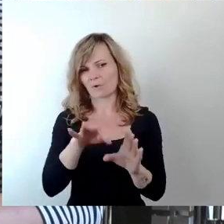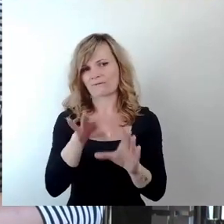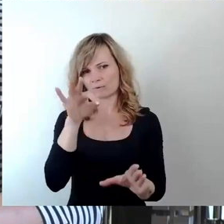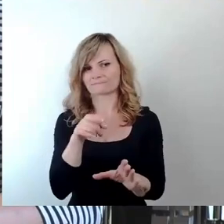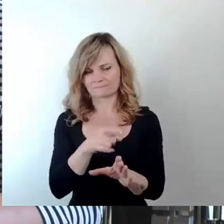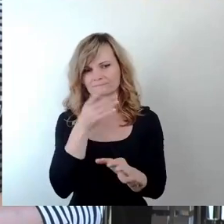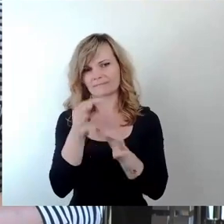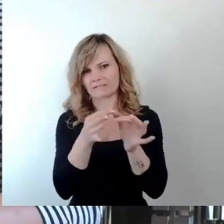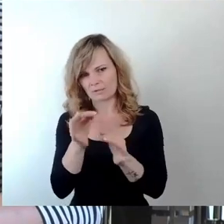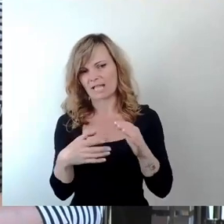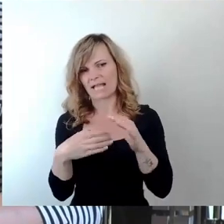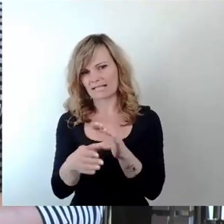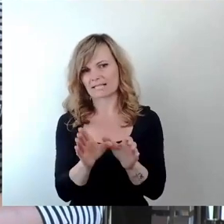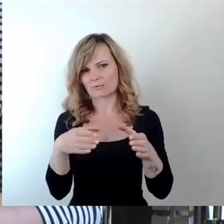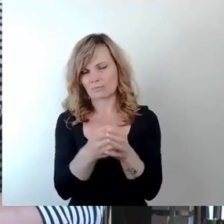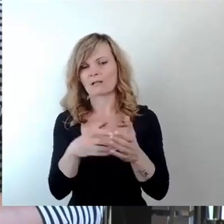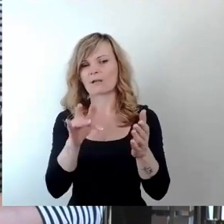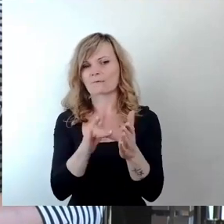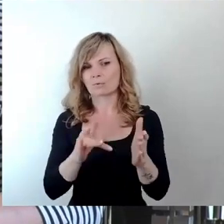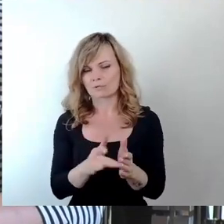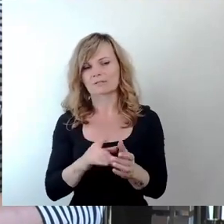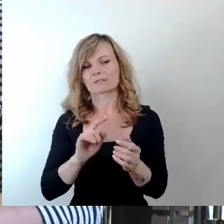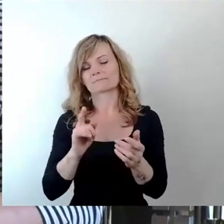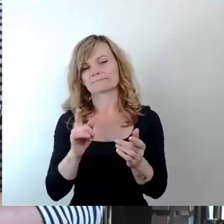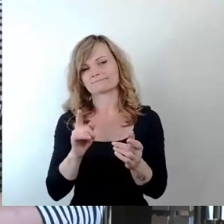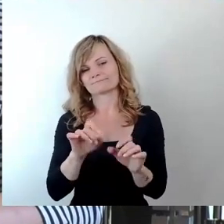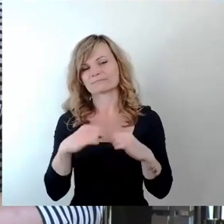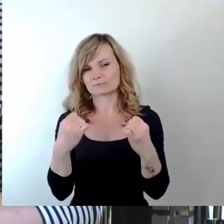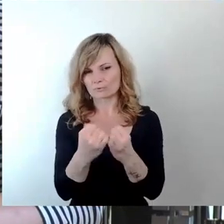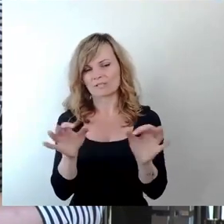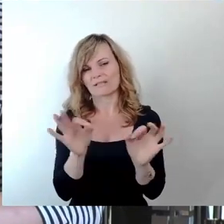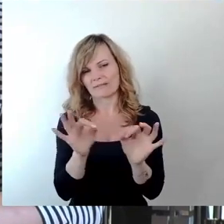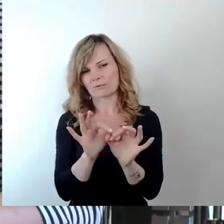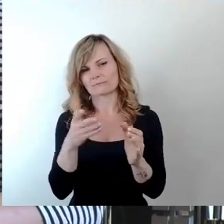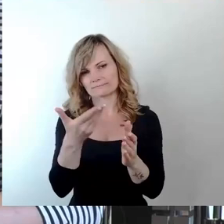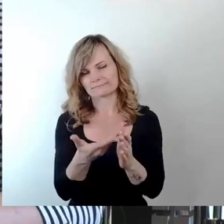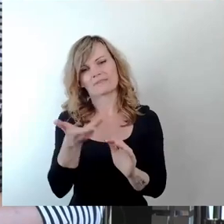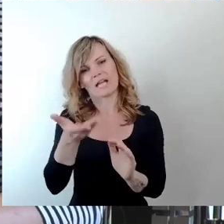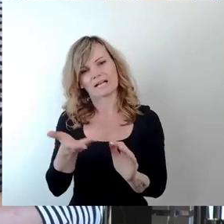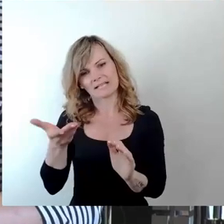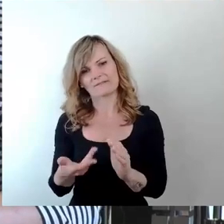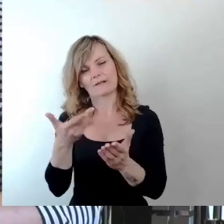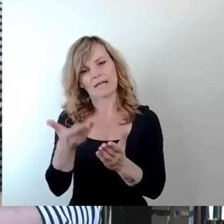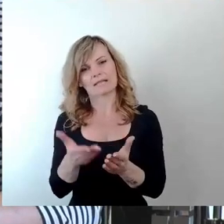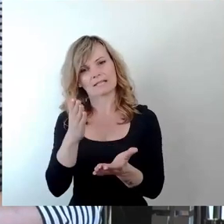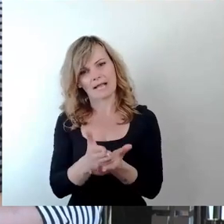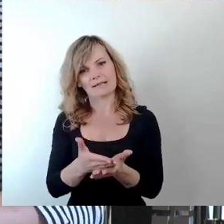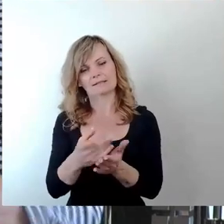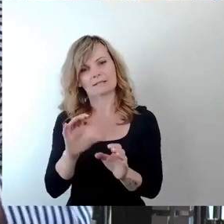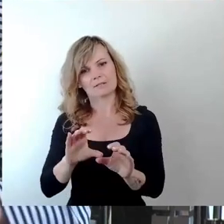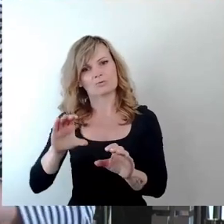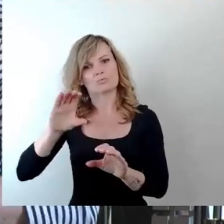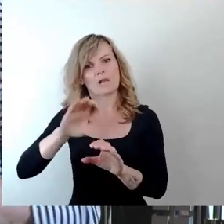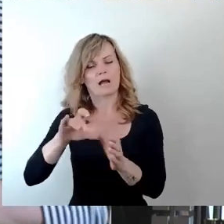besonderen Einsatzgruppe aufgrund der geänderten Gefährdungslage eine Zulage zu den Tarifentgelten zu zahlen. Und mit Sicherheit